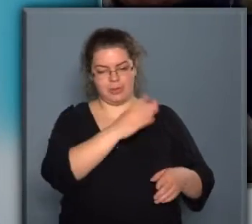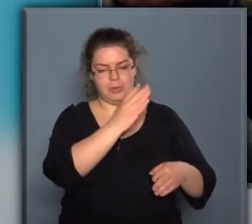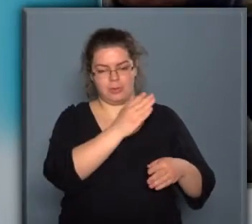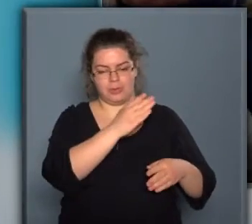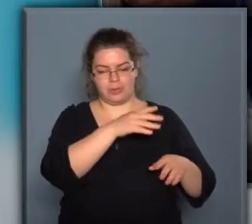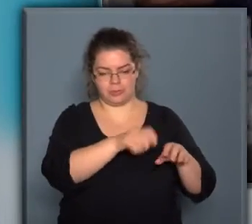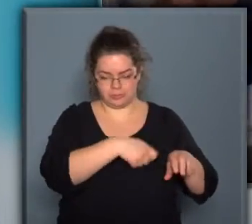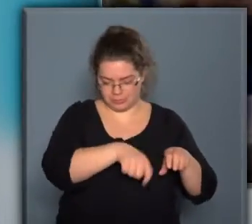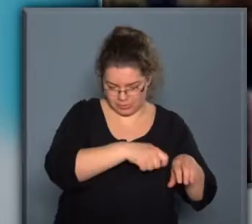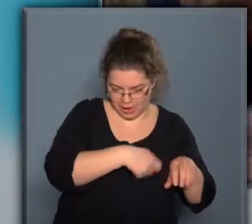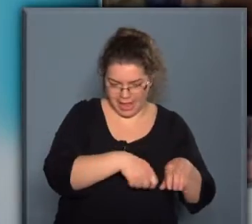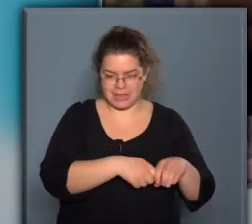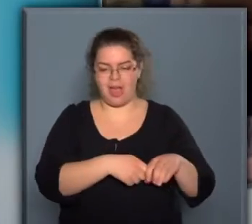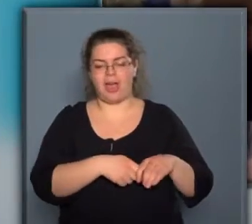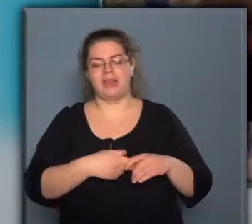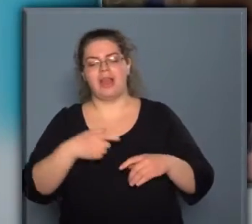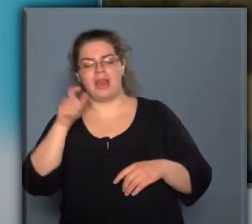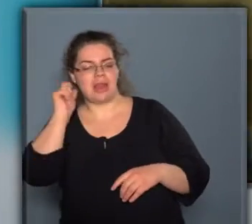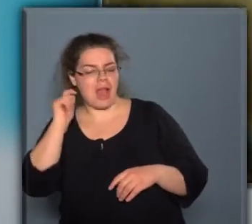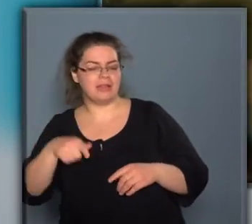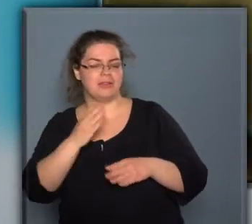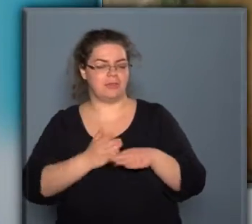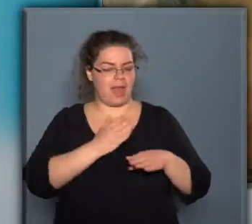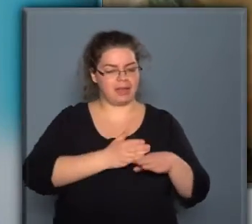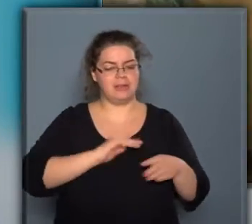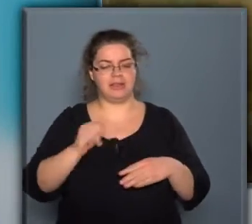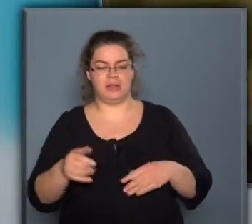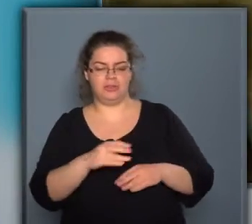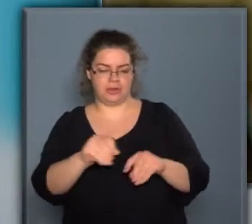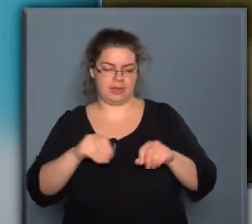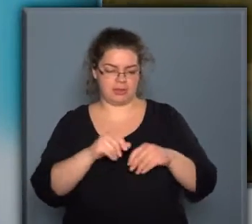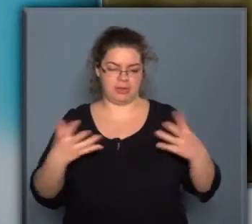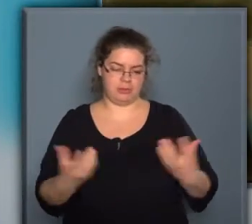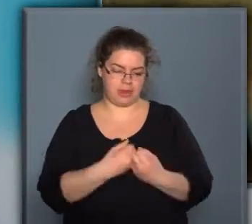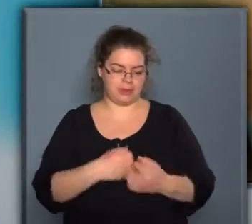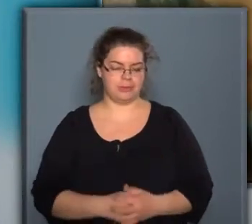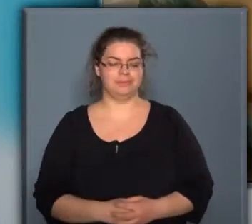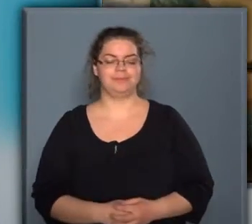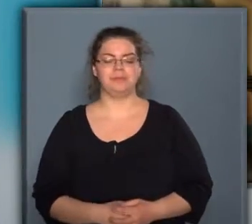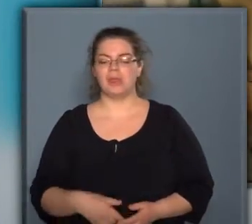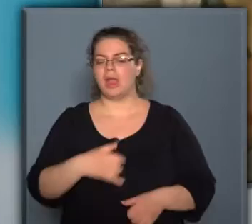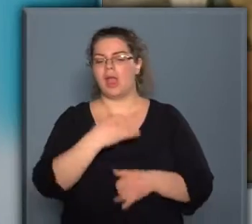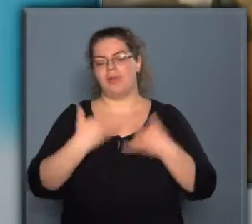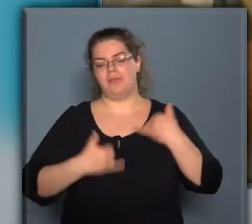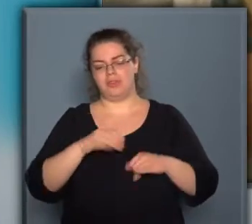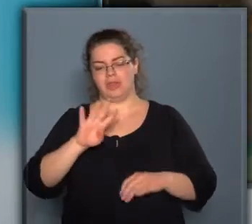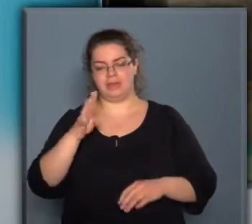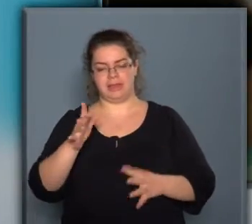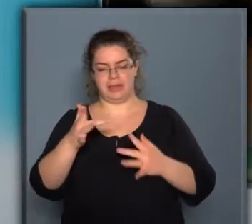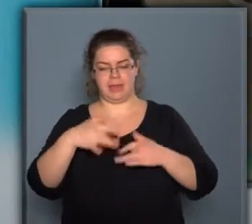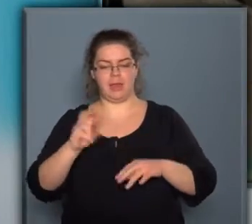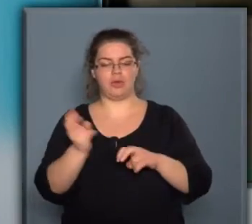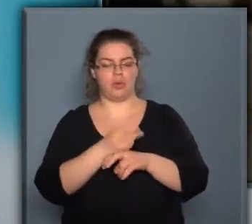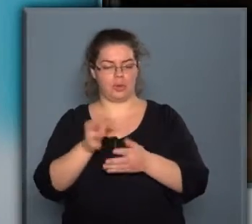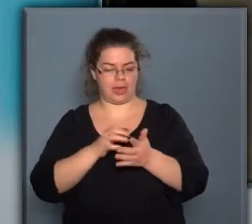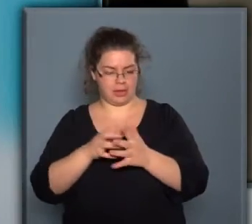vágnak, fiúk darálnak, lányok vágnak, és ízesítünk együtt. A verseny negyedik helyezetje a